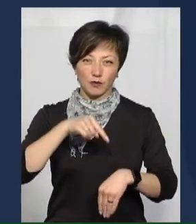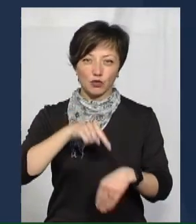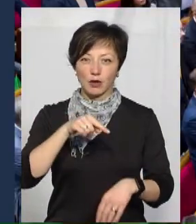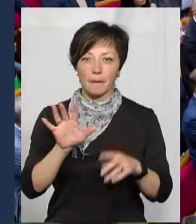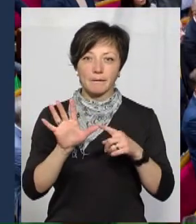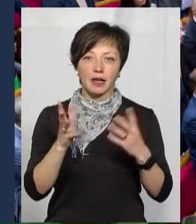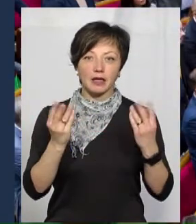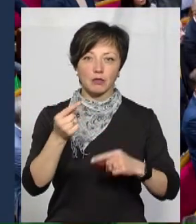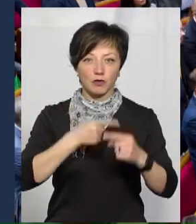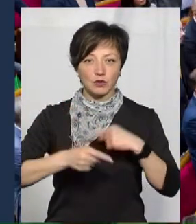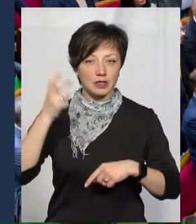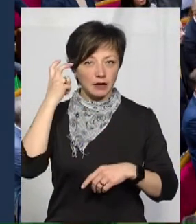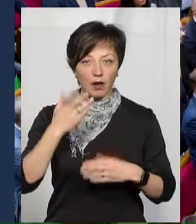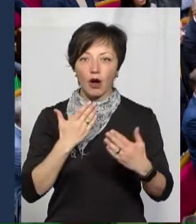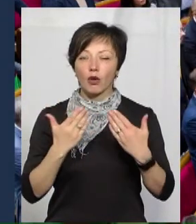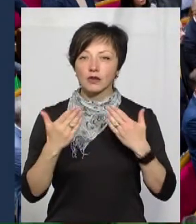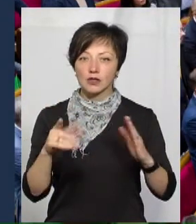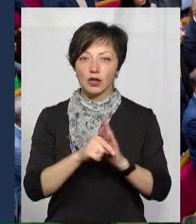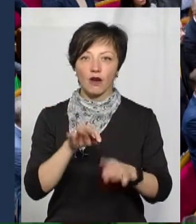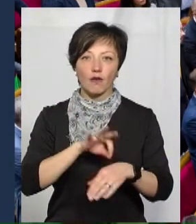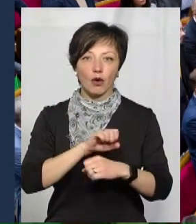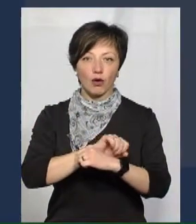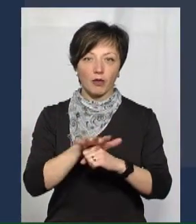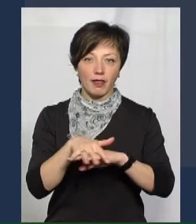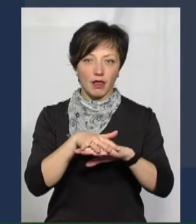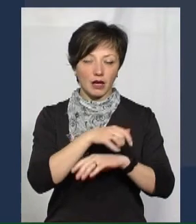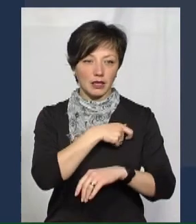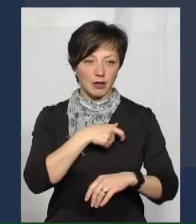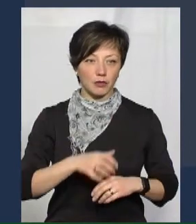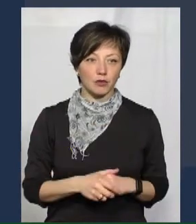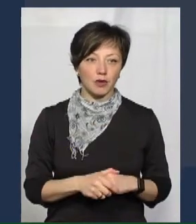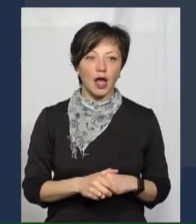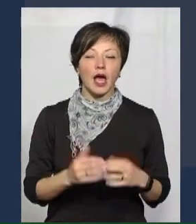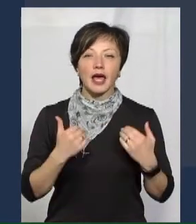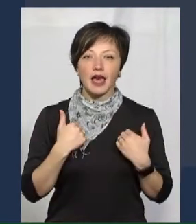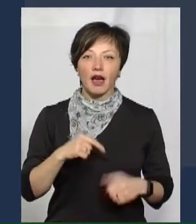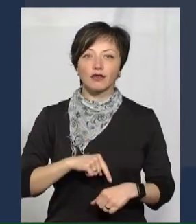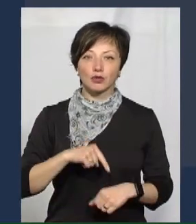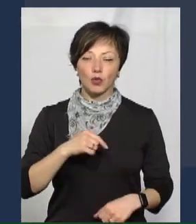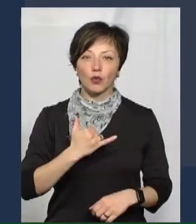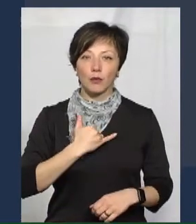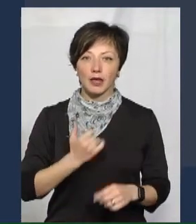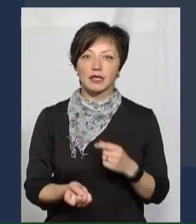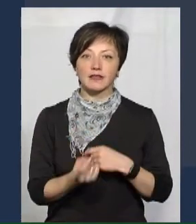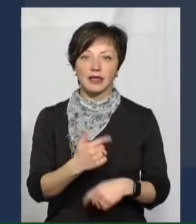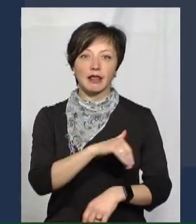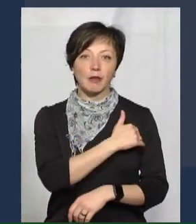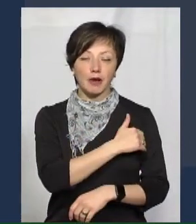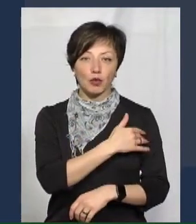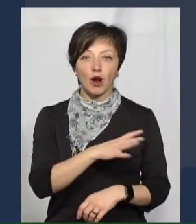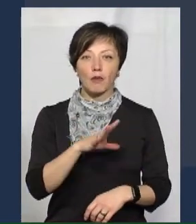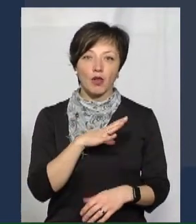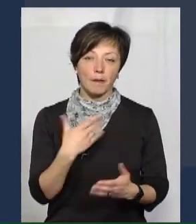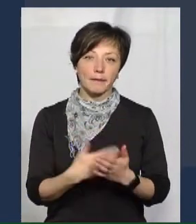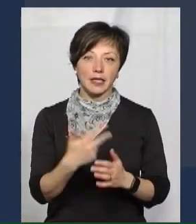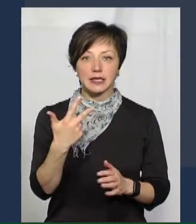як повернувся з Києва, де контактував із хворим на ковід-нардепу. Я відчув, що в мене з'явилася температура. Вона була десь в